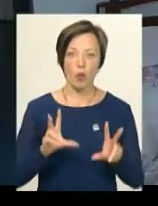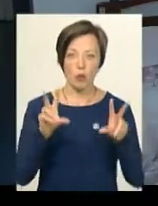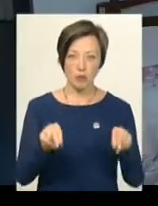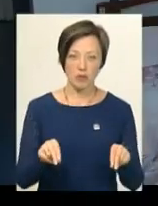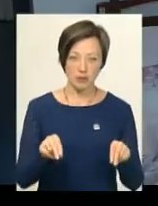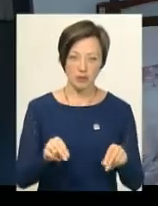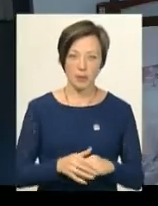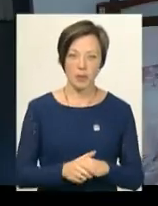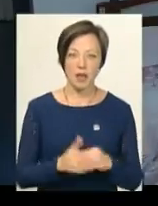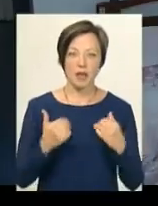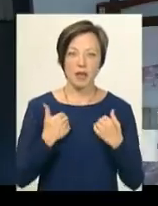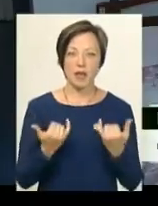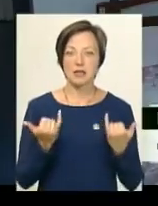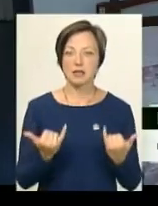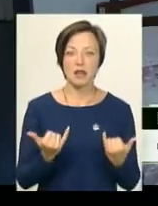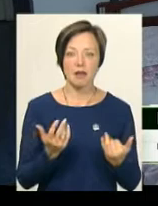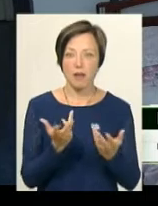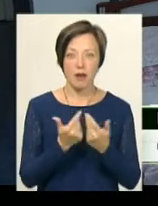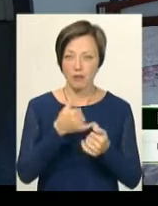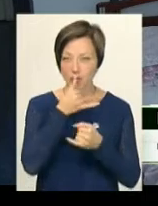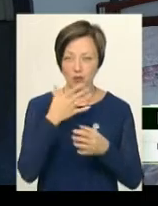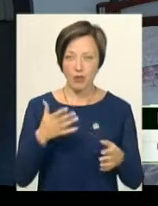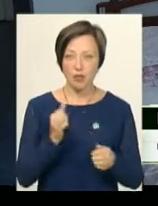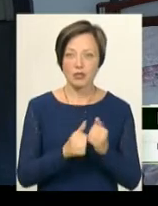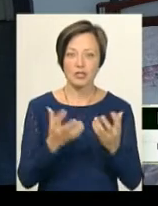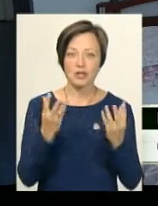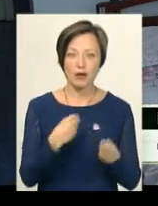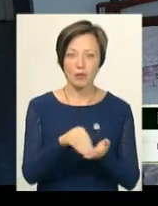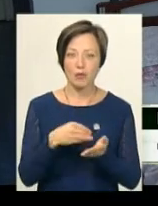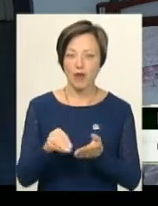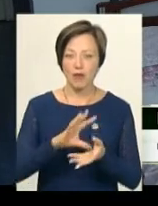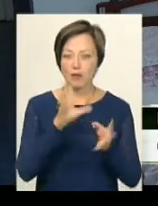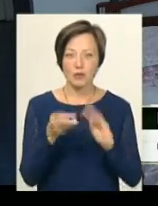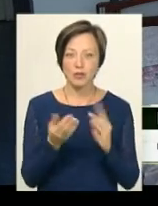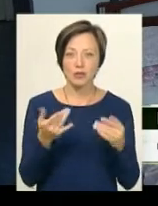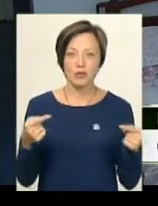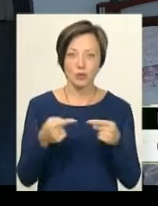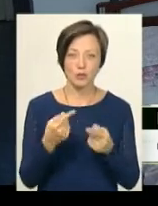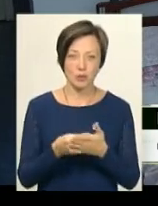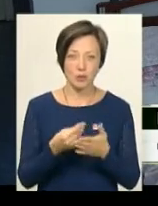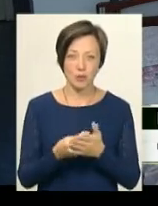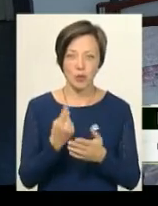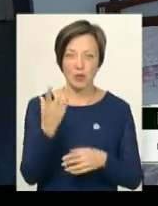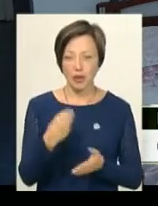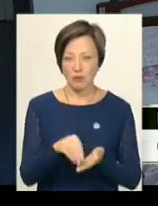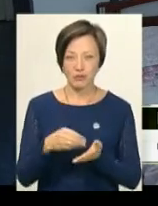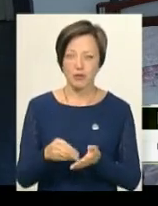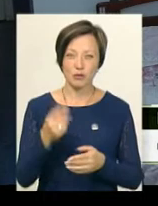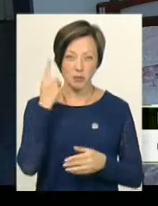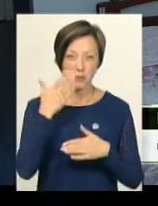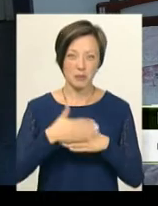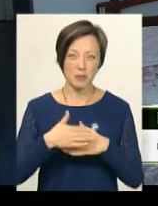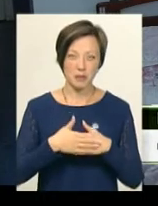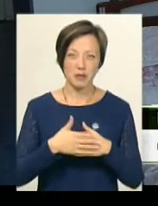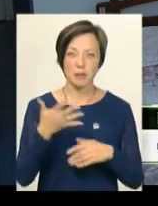бебі-боксу. Я зараз не порахую, бо я кожен день в різні щось брала, я так не скажу вам прям точно суми, якби один день. Я думаю, що